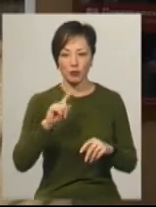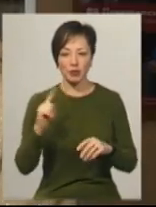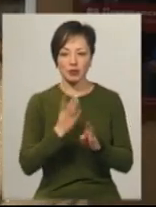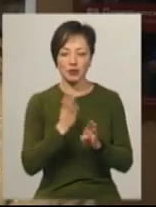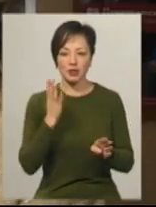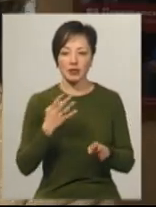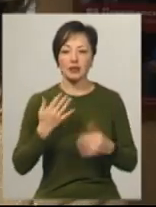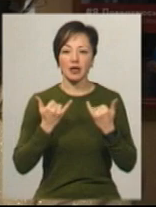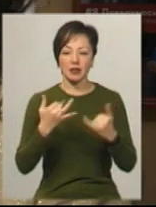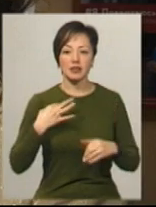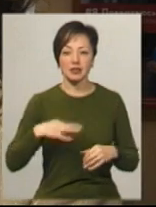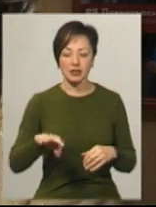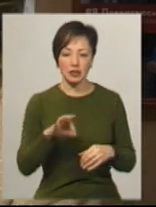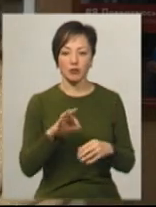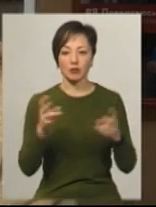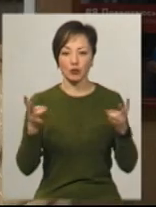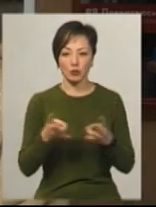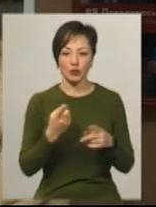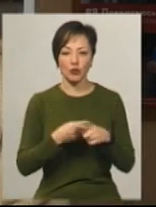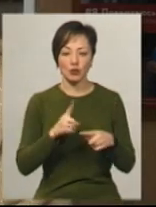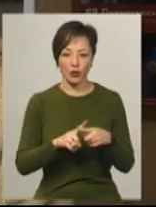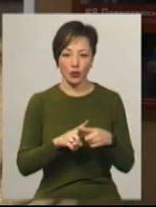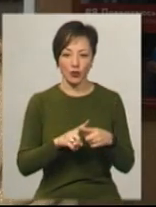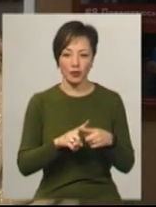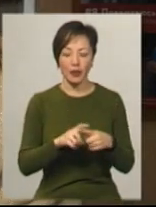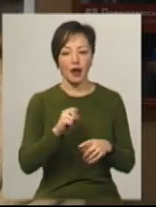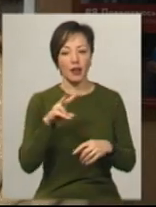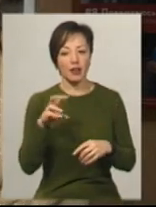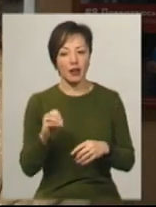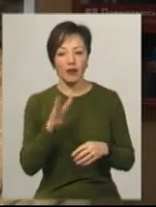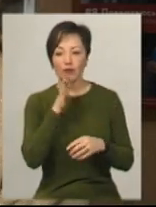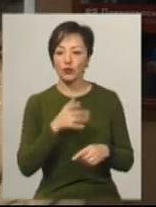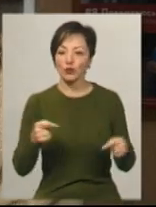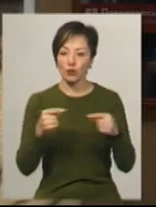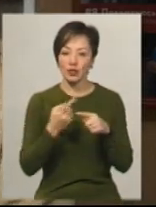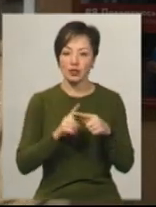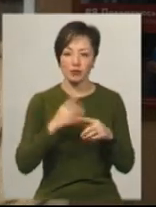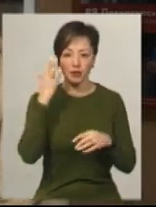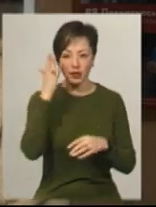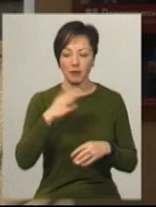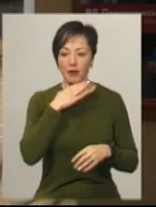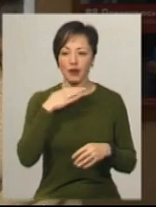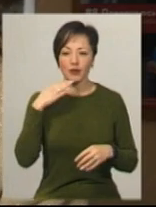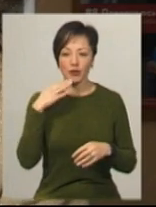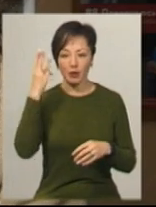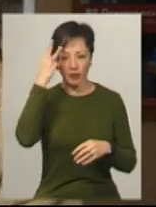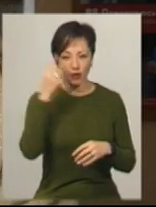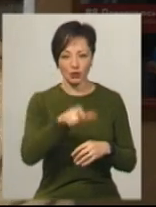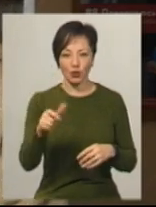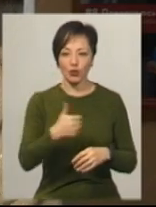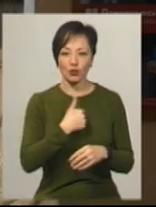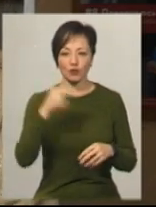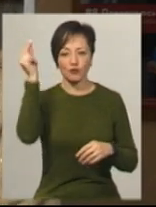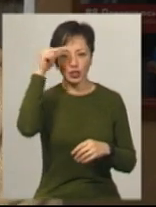все, заради свого сина Богдана, який потребує цього, але водночас це мрія, напевно, багатьох хмельничан, яких